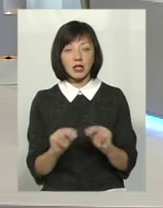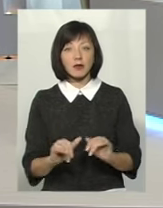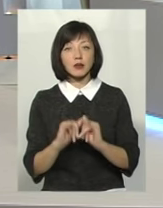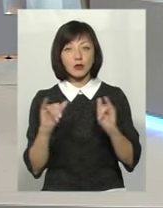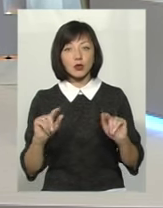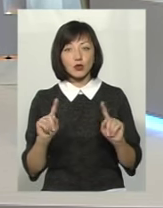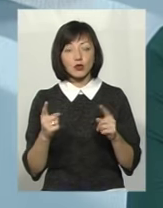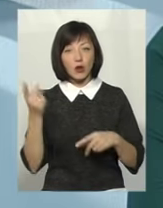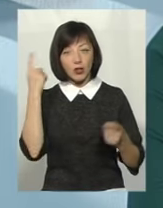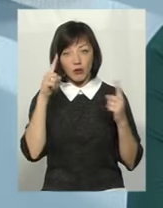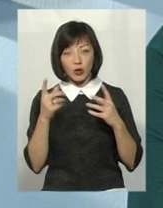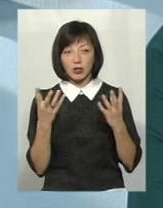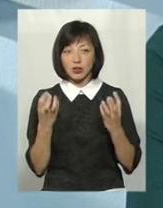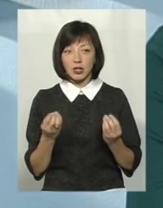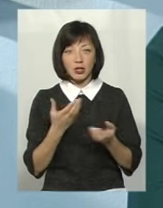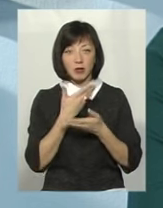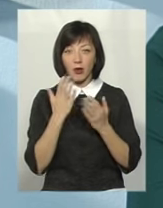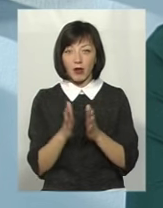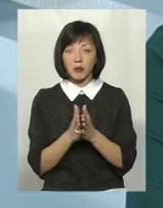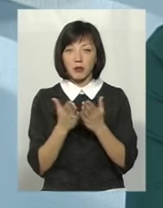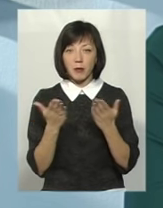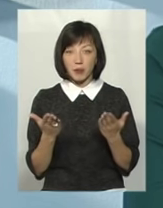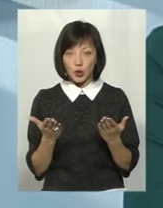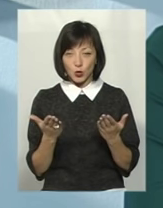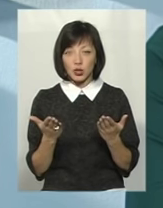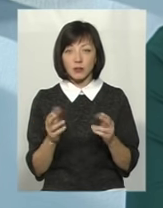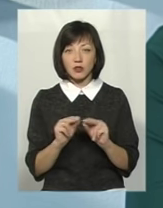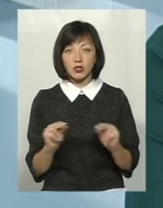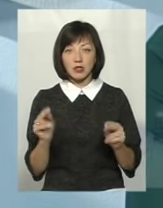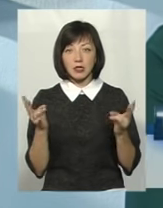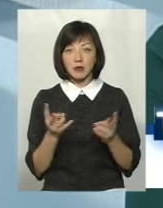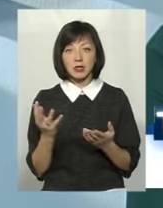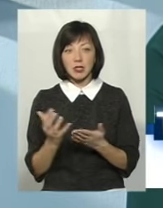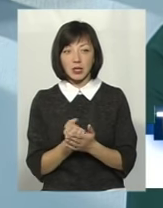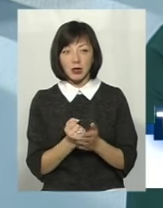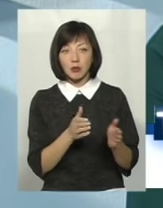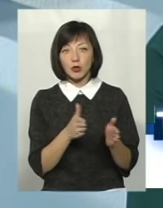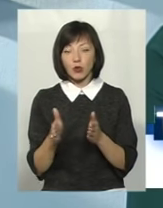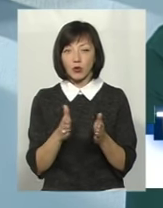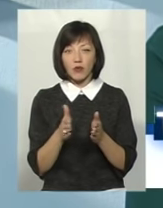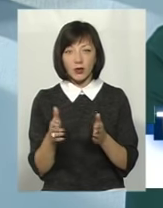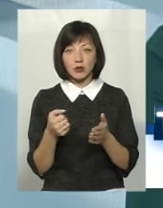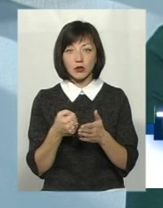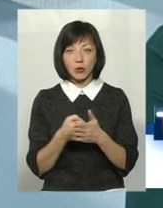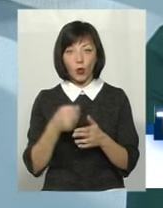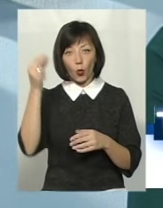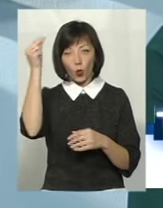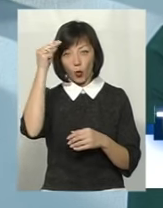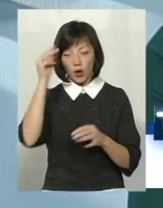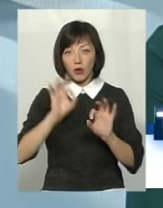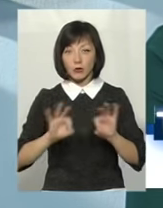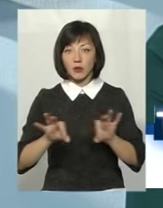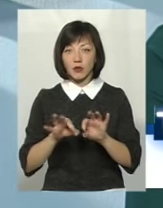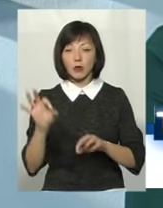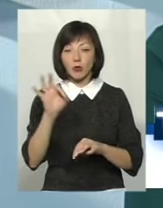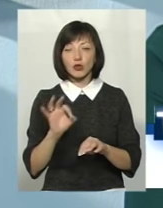тому що твори, яких ще немає в підручниках, рестаменті немає, вчителю треба знайти і підготуватися до уроку, щоб розповісти